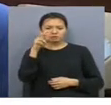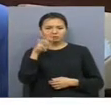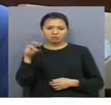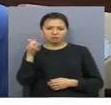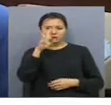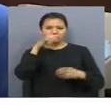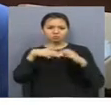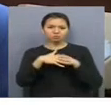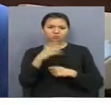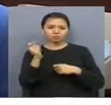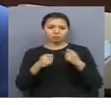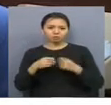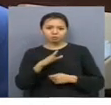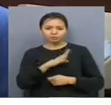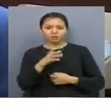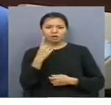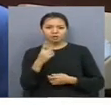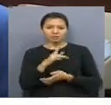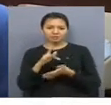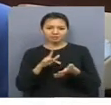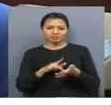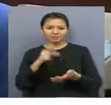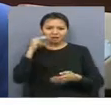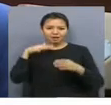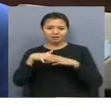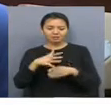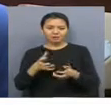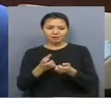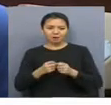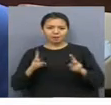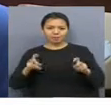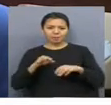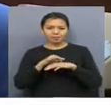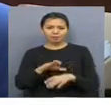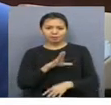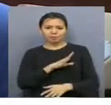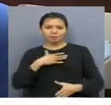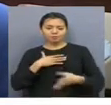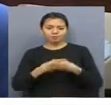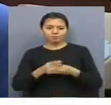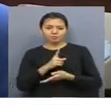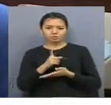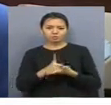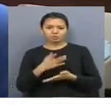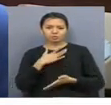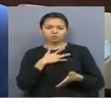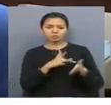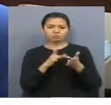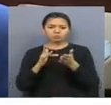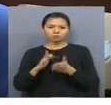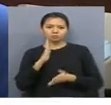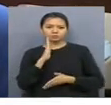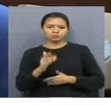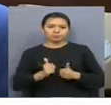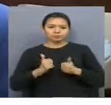елдерінің елдістілерді бар. Бұл жерде бірінғай орталыға азия брендің қабылды туралы бастамы өтерілді. Біз бірлесе отырып елдеріміздің туристік әліветін алға жыл